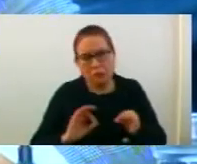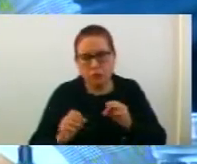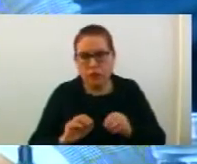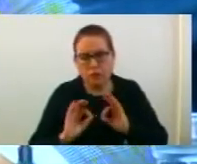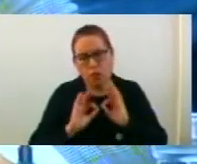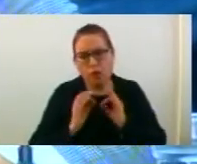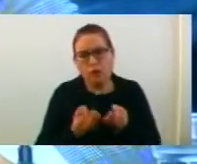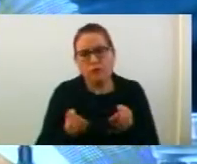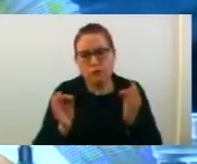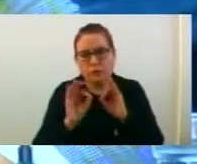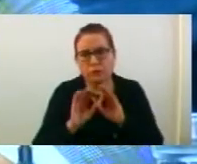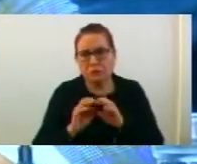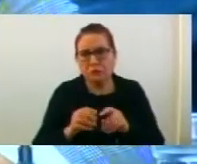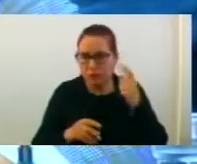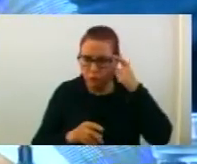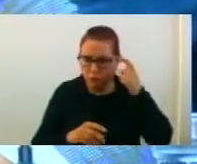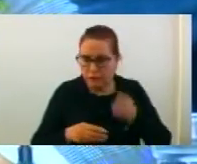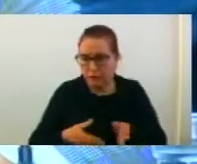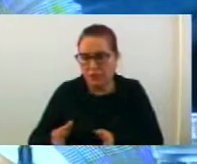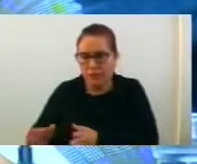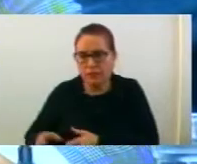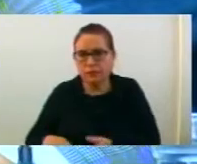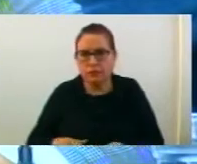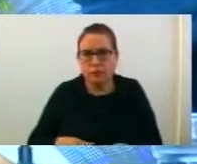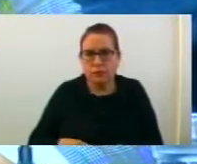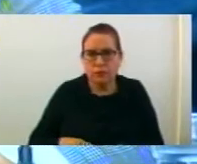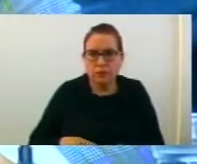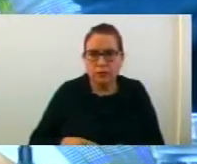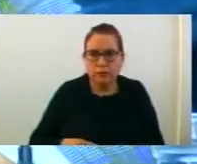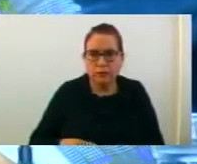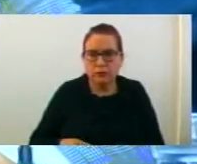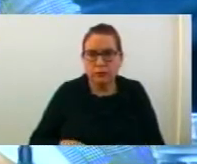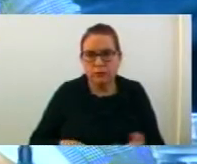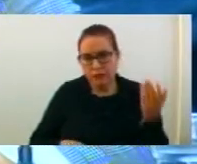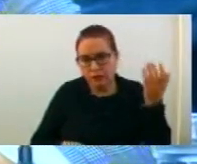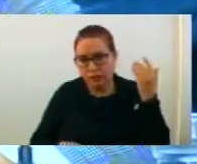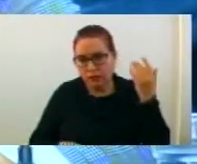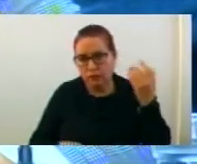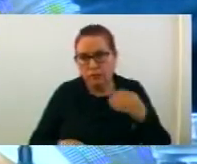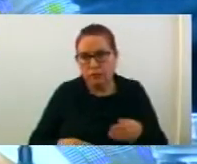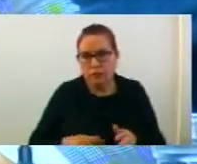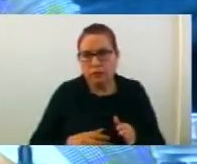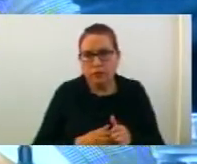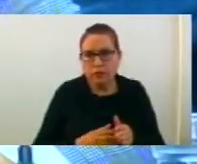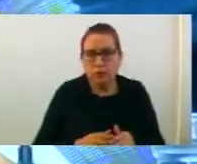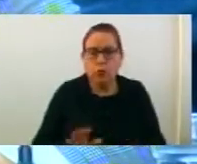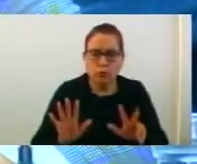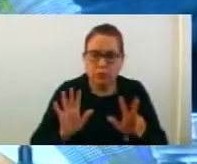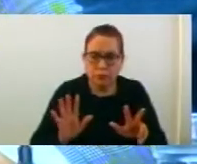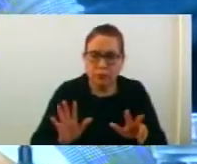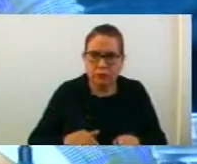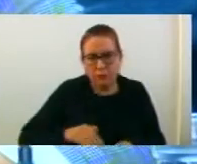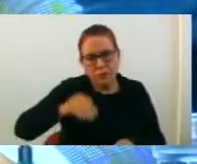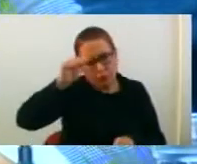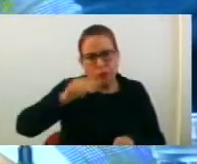за паметен развој на градовите. Меѓутоа, може би воедина треба да се подразмисли той процент от 8,5% да